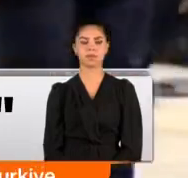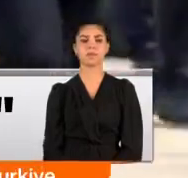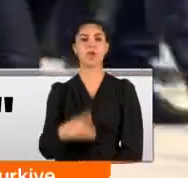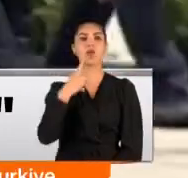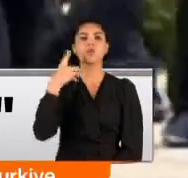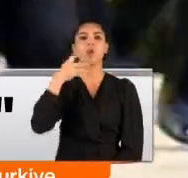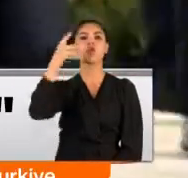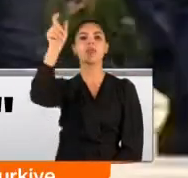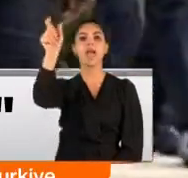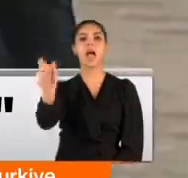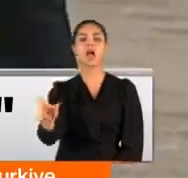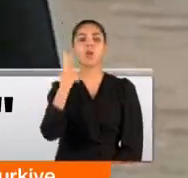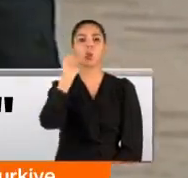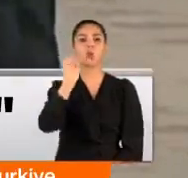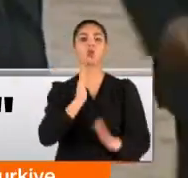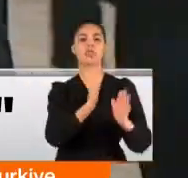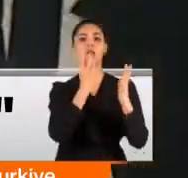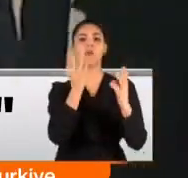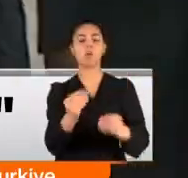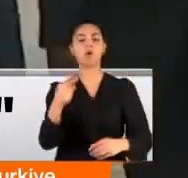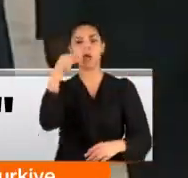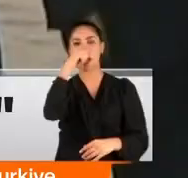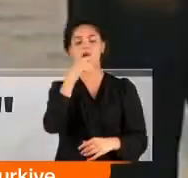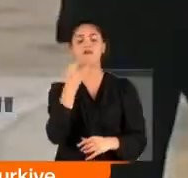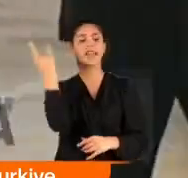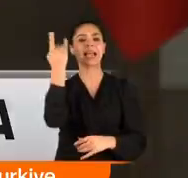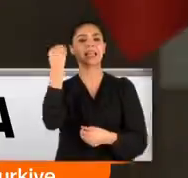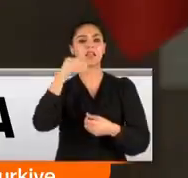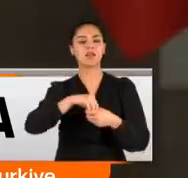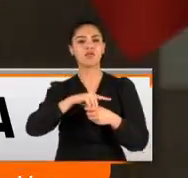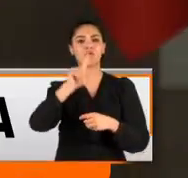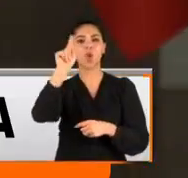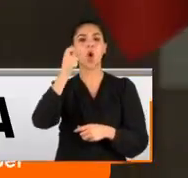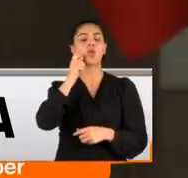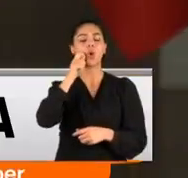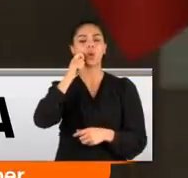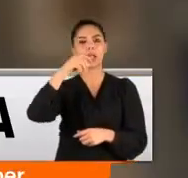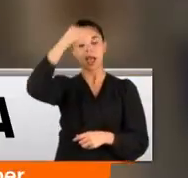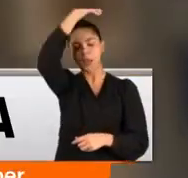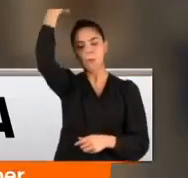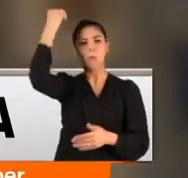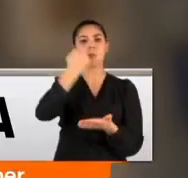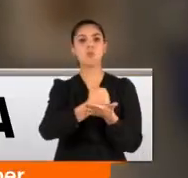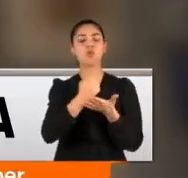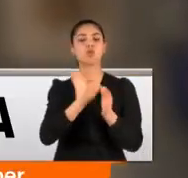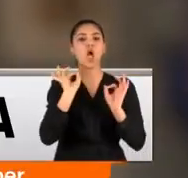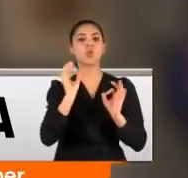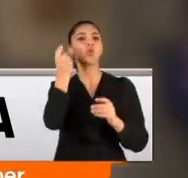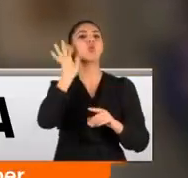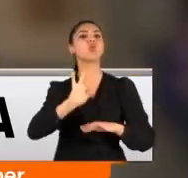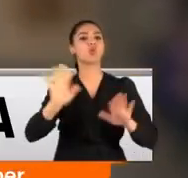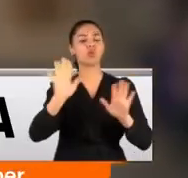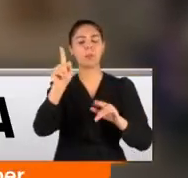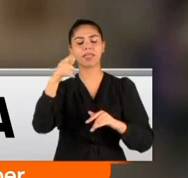Cumhurbaşkanı Erdoğan 3 gün sürecek Afrika ziyaretinde ancak 19 Ekim Muhtarlar Günü'nü unutmadı. Muhtarlara